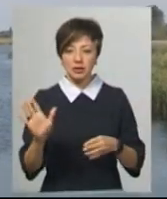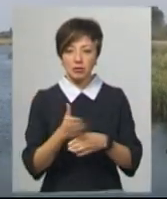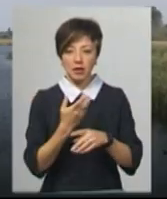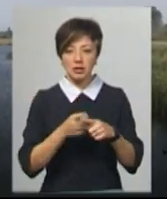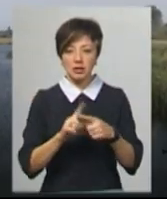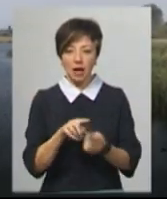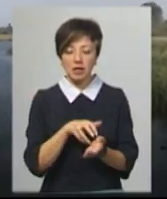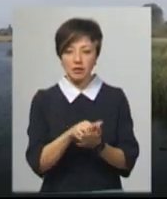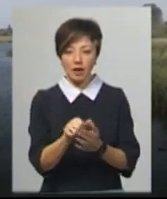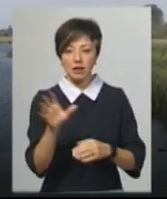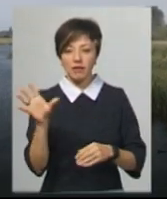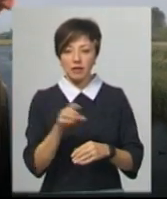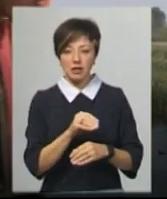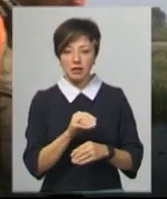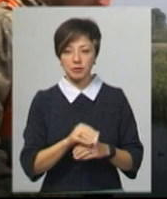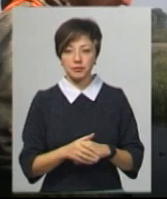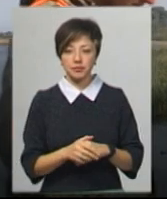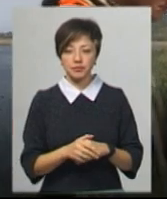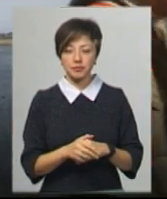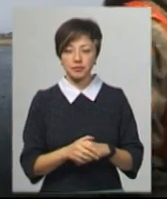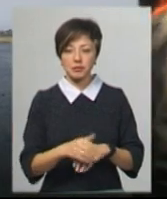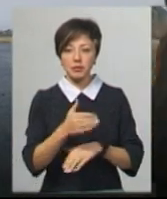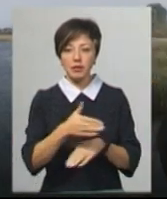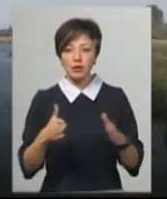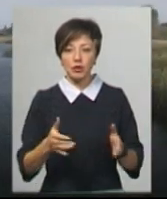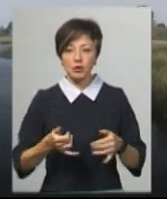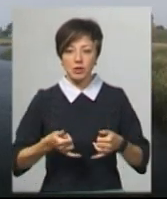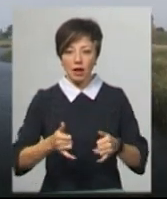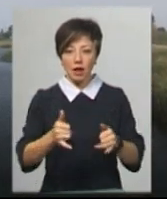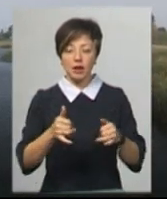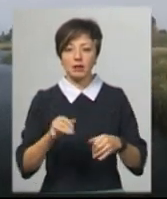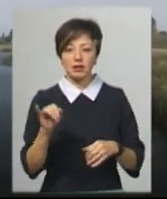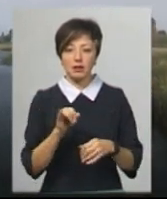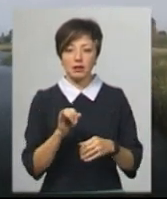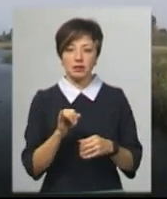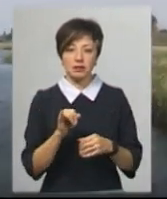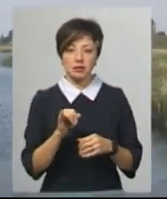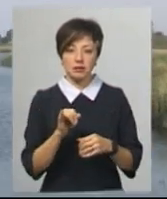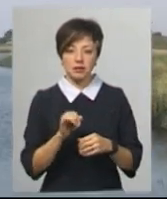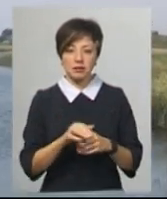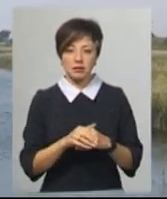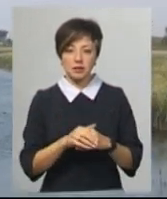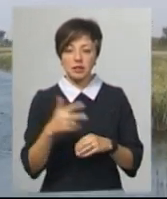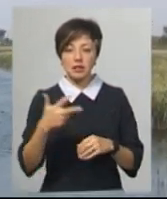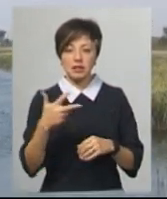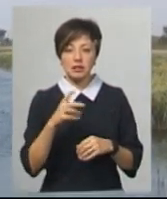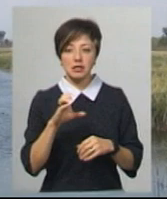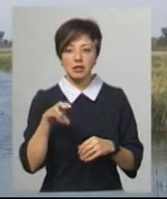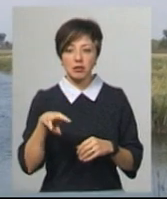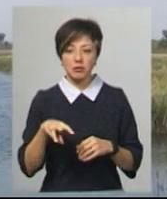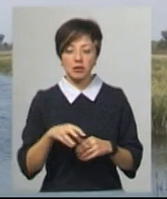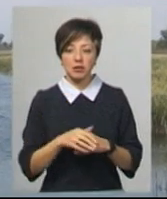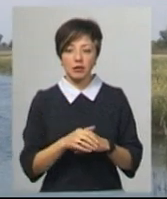асфальт, плиту заляти, армірувану, 30 сантиметрів, там